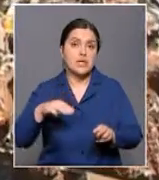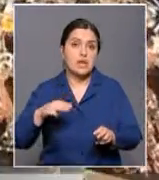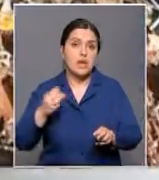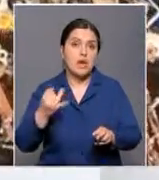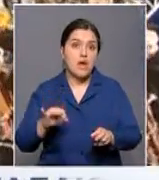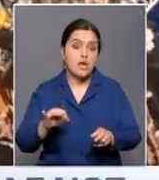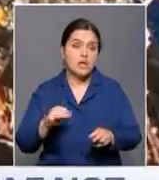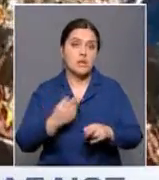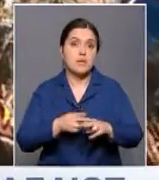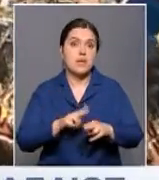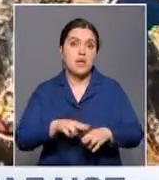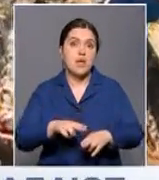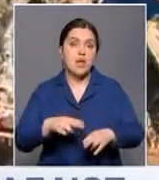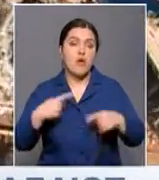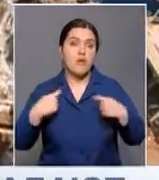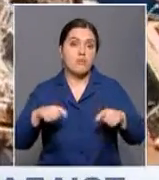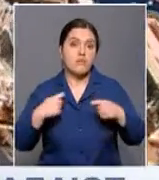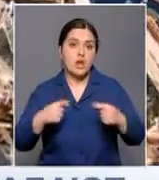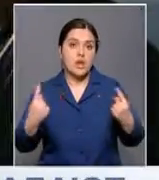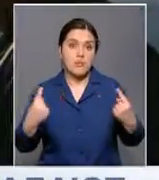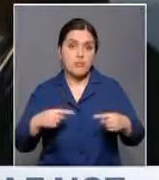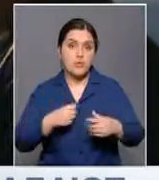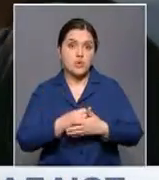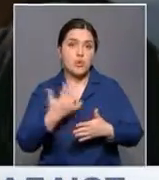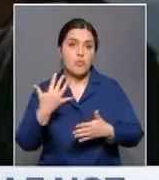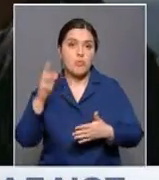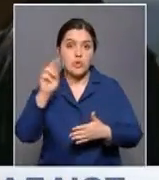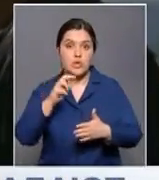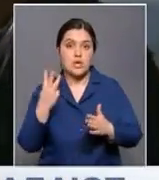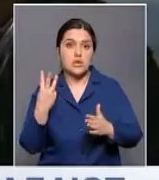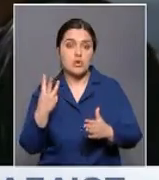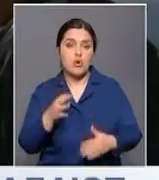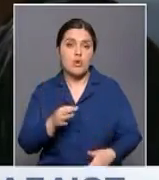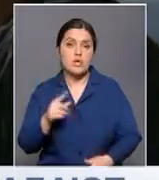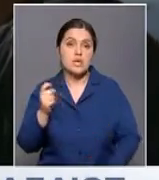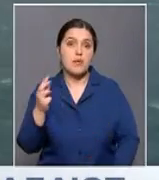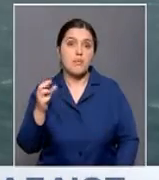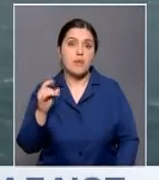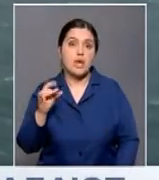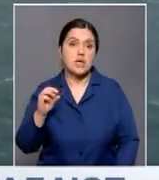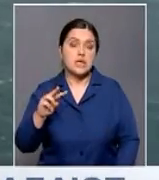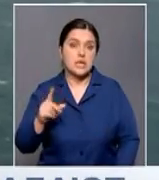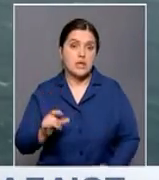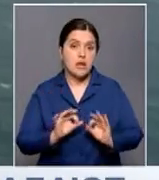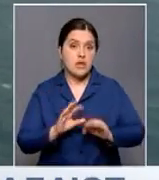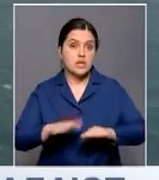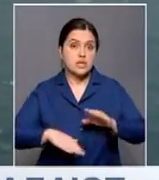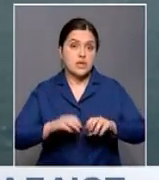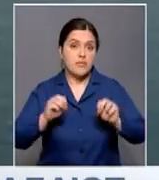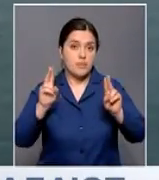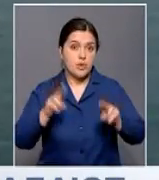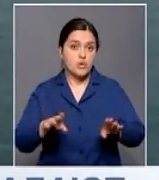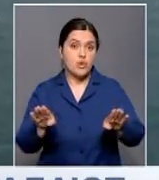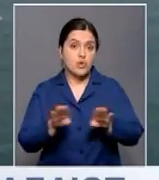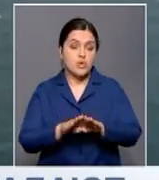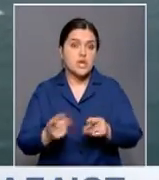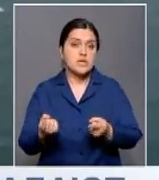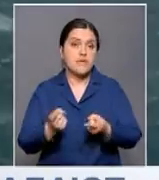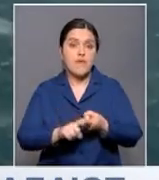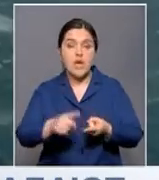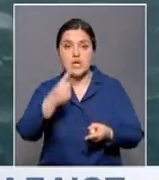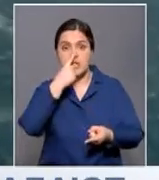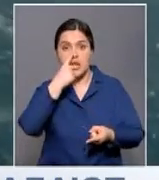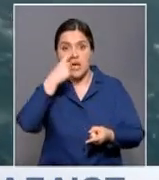WTI в ходе торгов падала до 50 долларов и 3 центов за баррель. По словам экспертов, подобная негативная тенденция